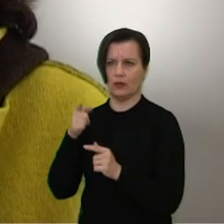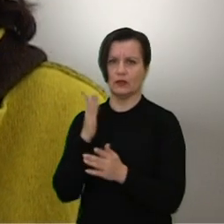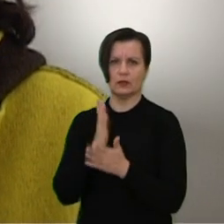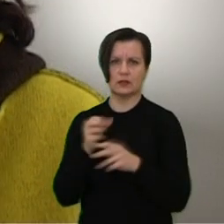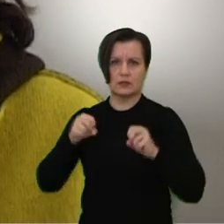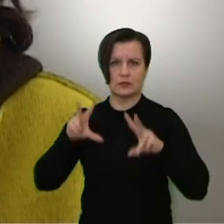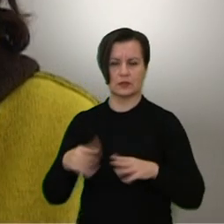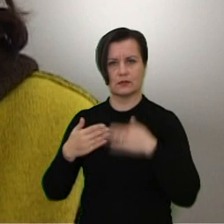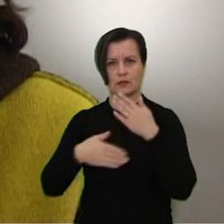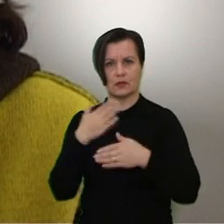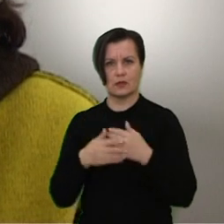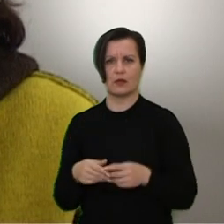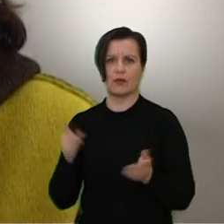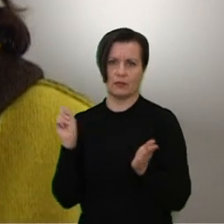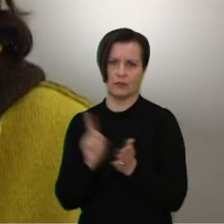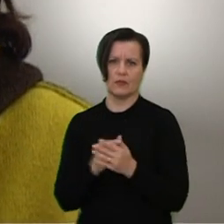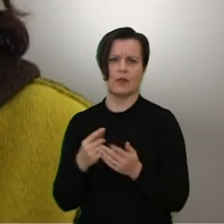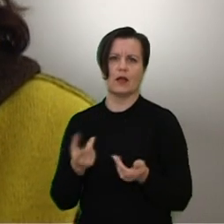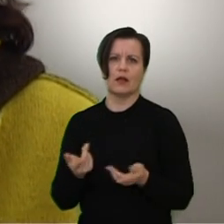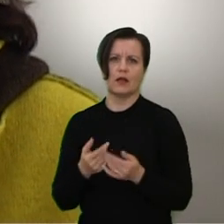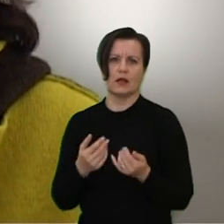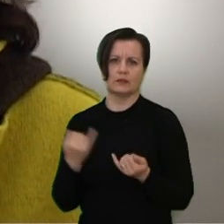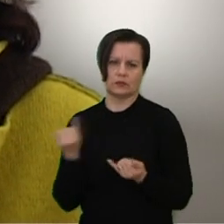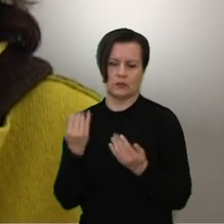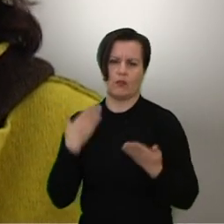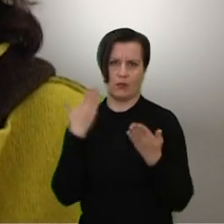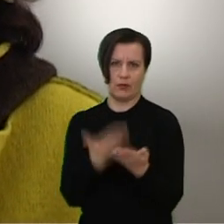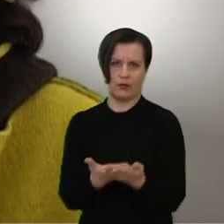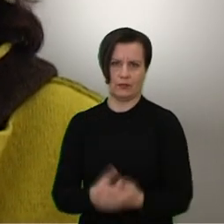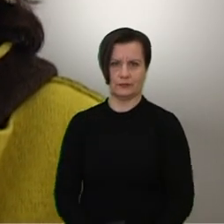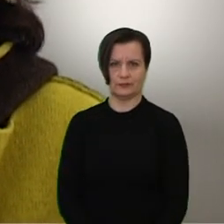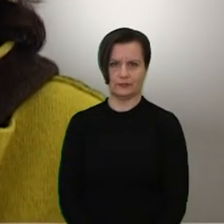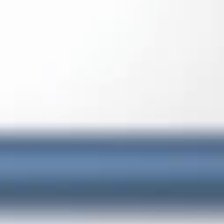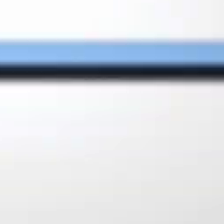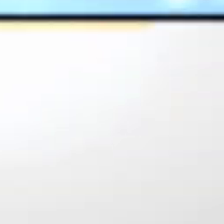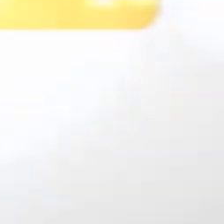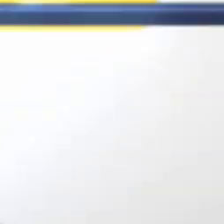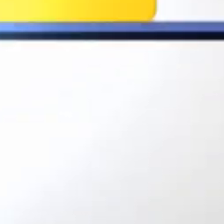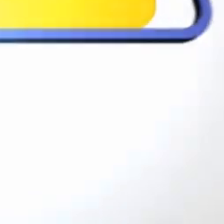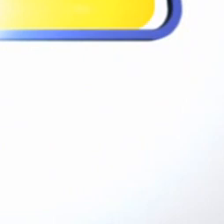apšvietimą. Jis yra tikrai specifinė medžiaga ir reikalaujant tam tikro pateikimu.